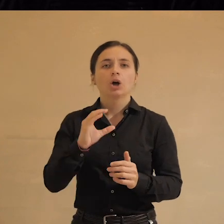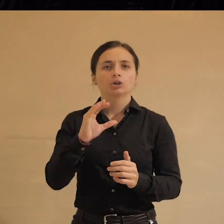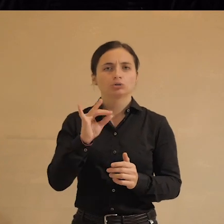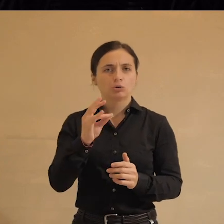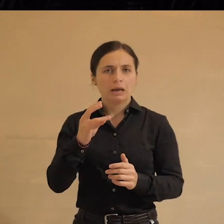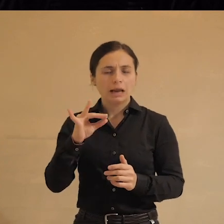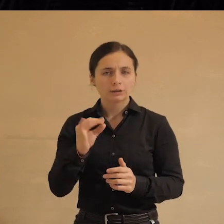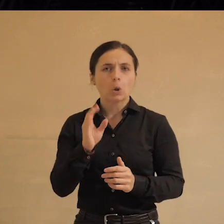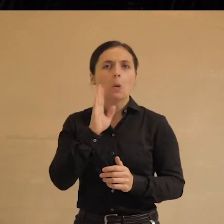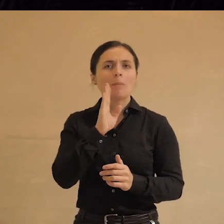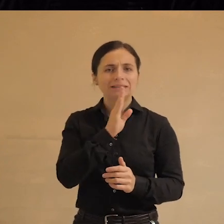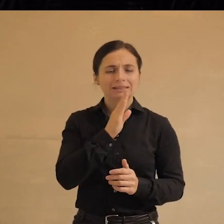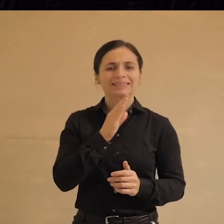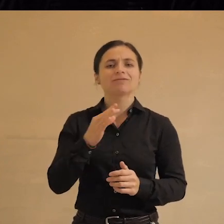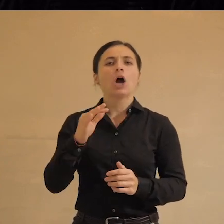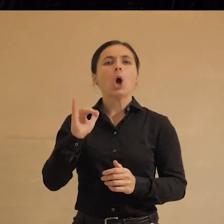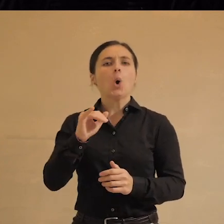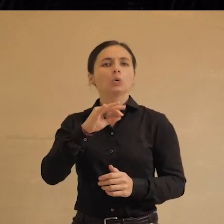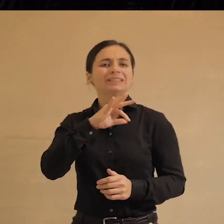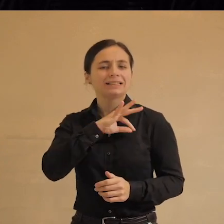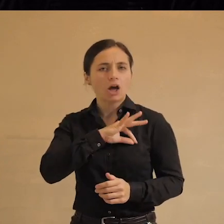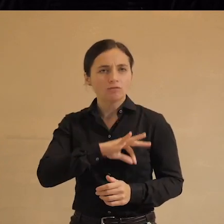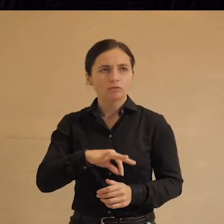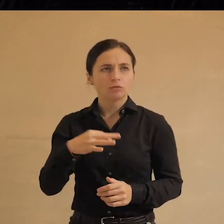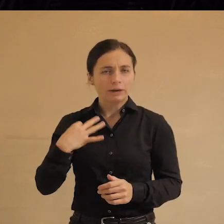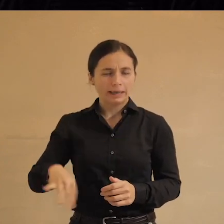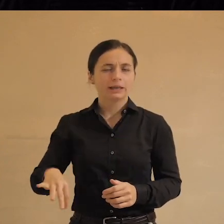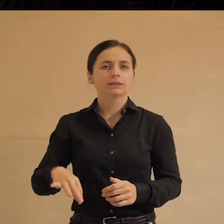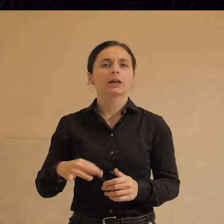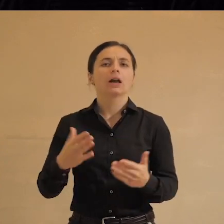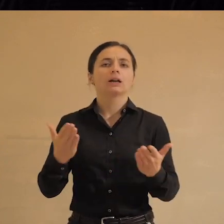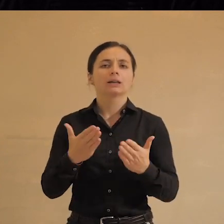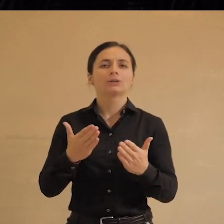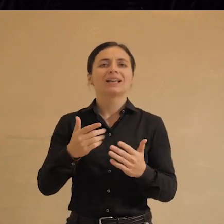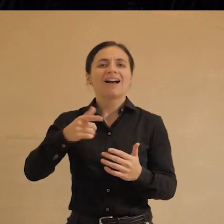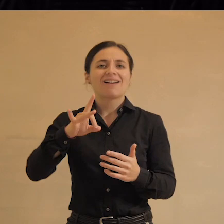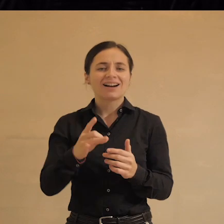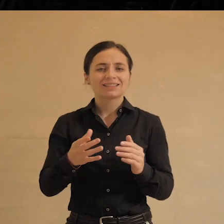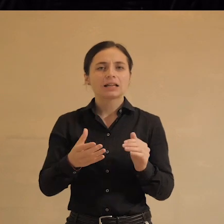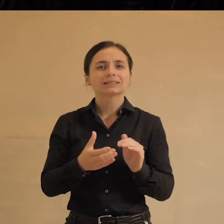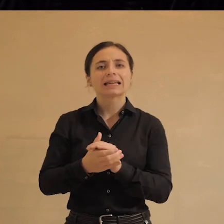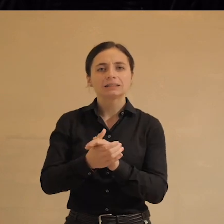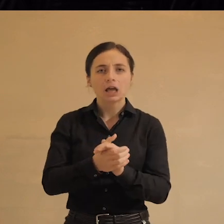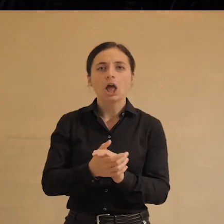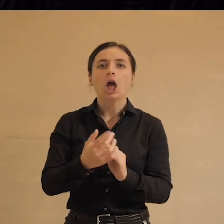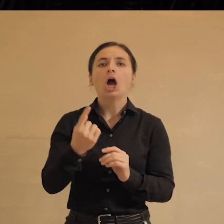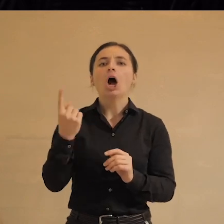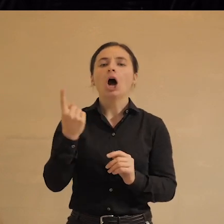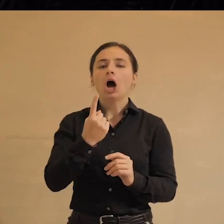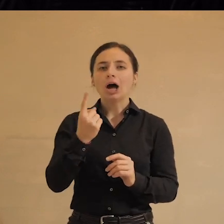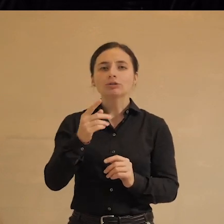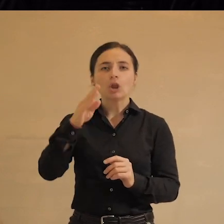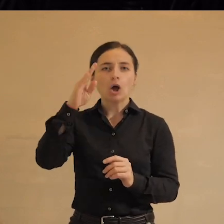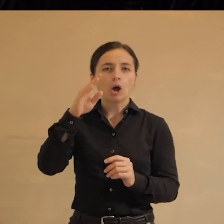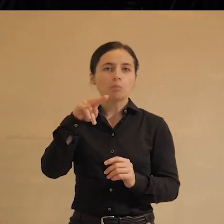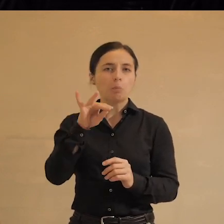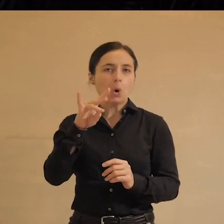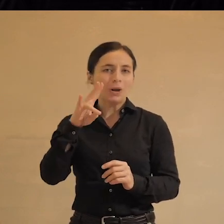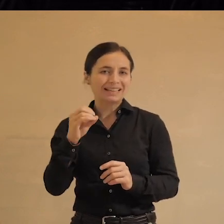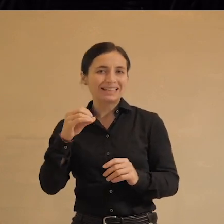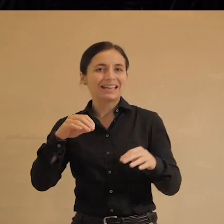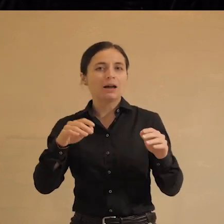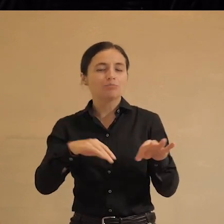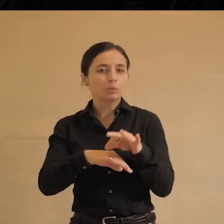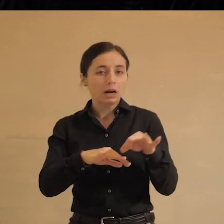материнство, усыновление, там какие-нибудь гражданские союзы, однополые браки, не дай бог – все это